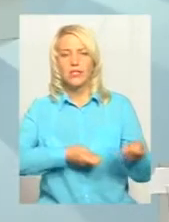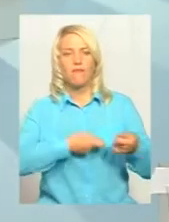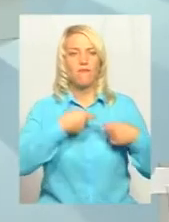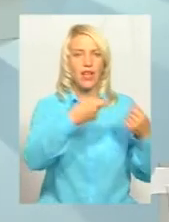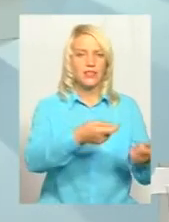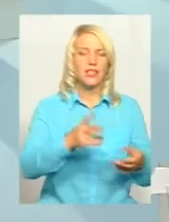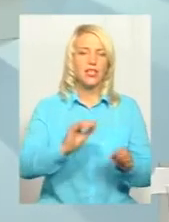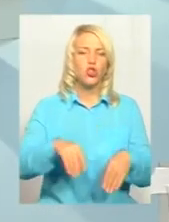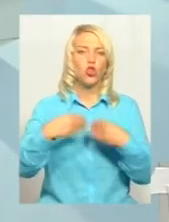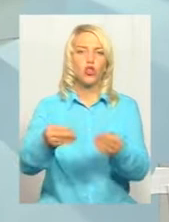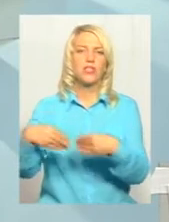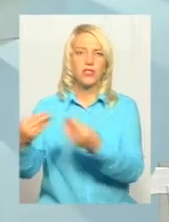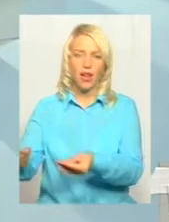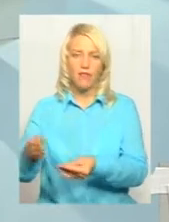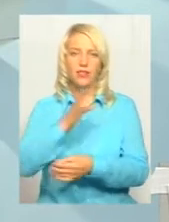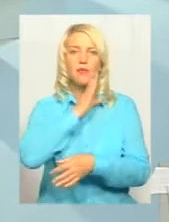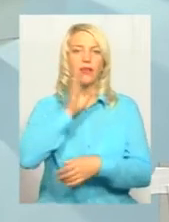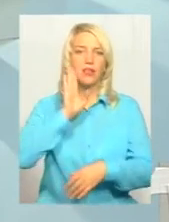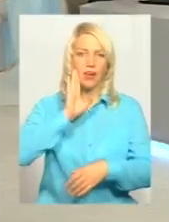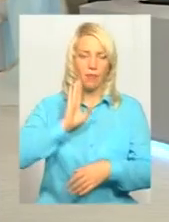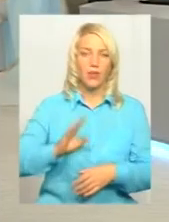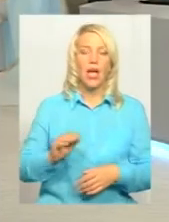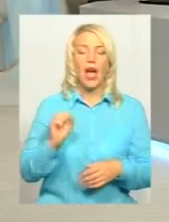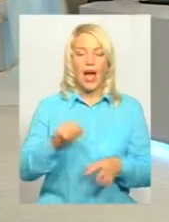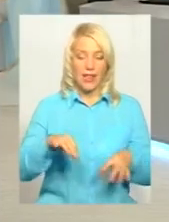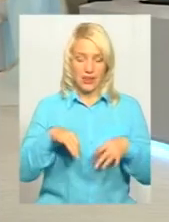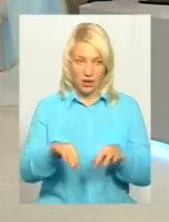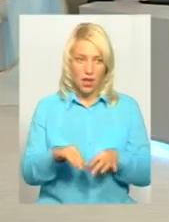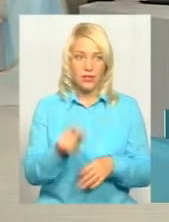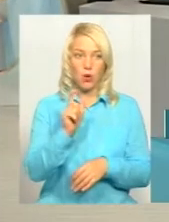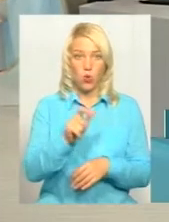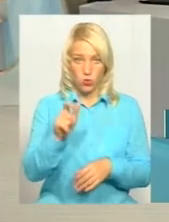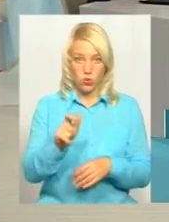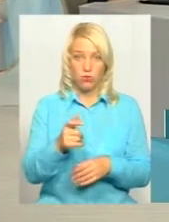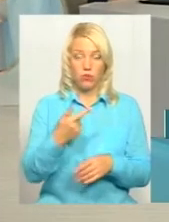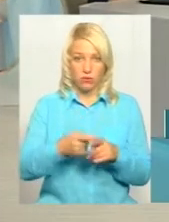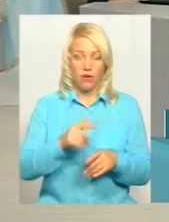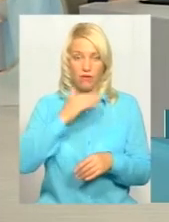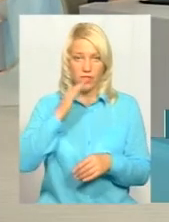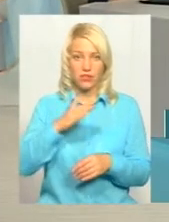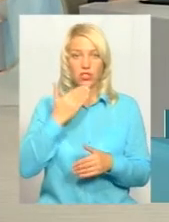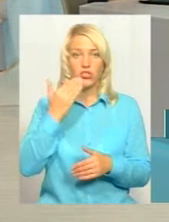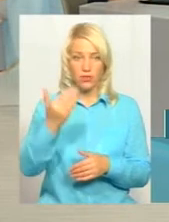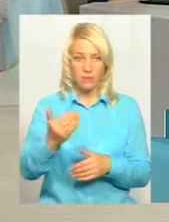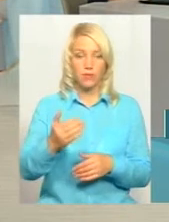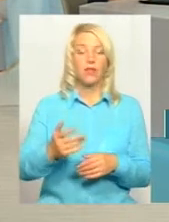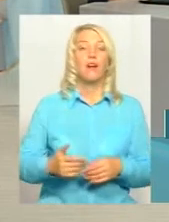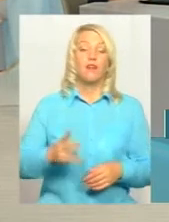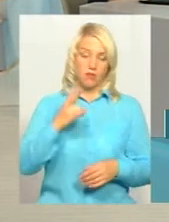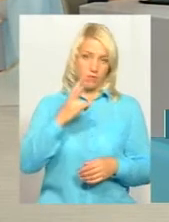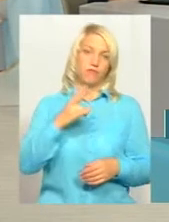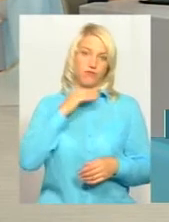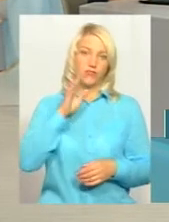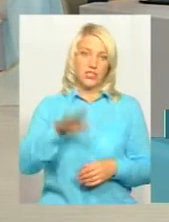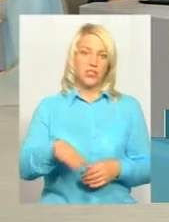цих матерів. А транспорту, людського ресурсу вистачить для цього? Ну, вистачить.